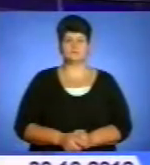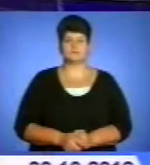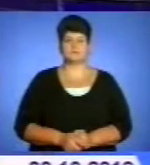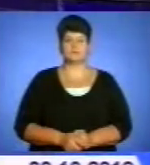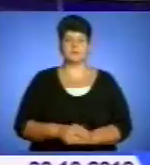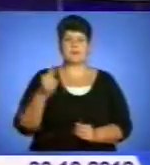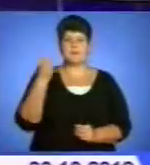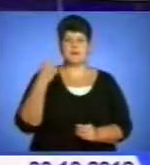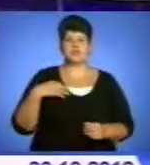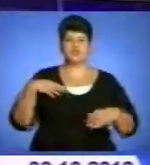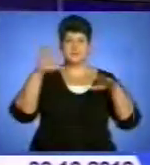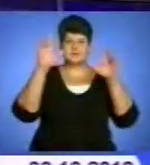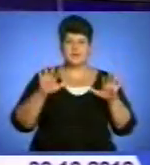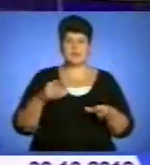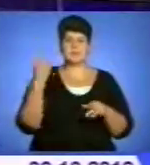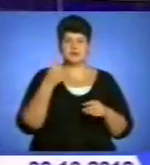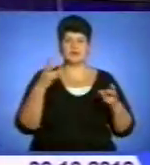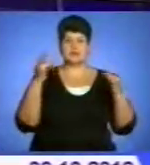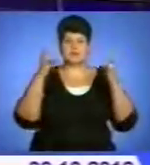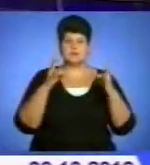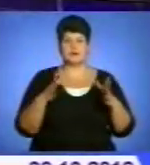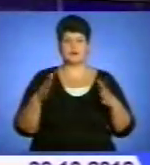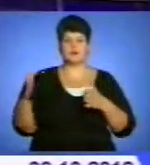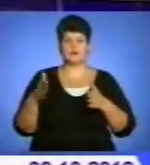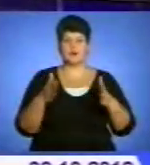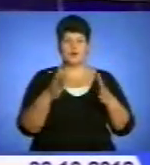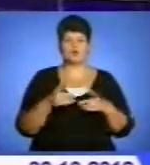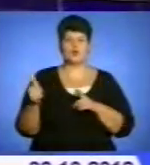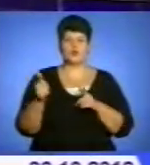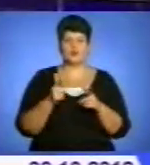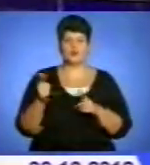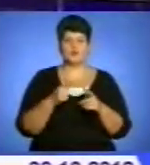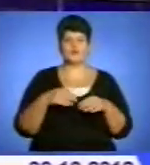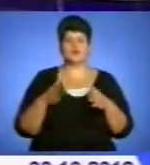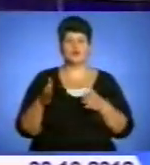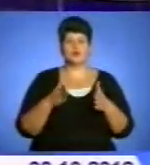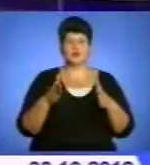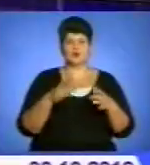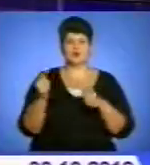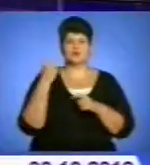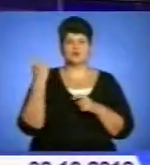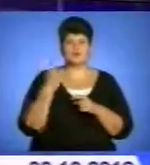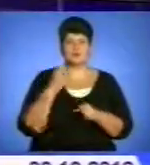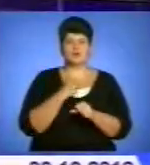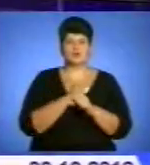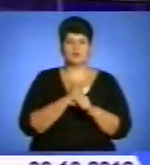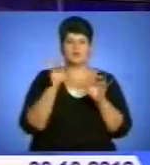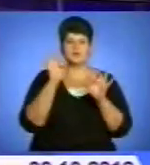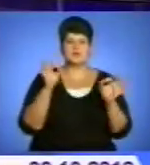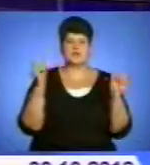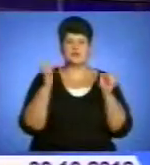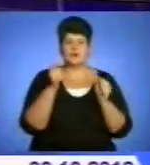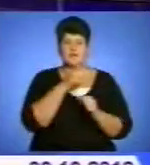Перший сніг, перші небезпеки на дорогах. Чи готові дорожні господарства області до роботи в осінньо-зимовий період, дізнавалися наші